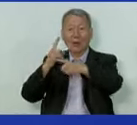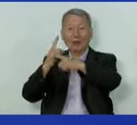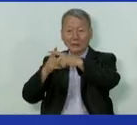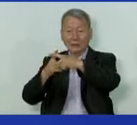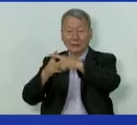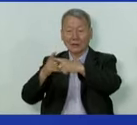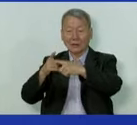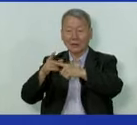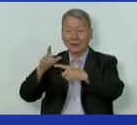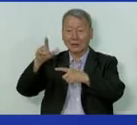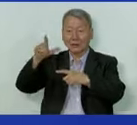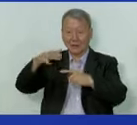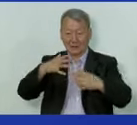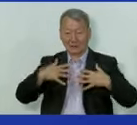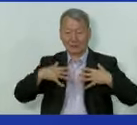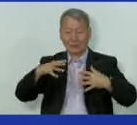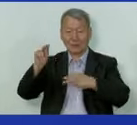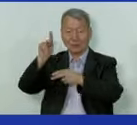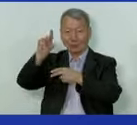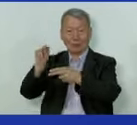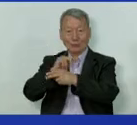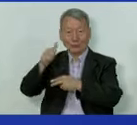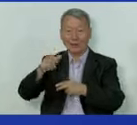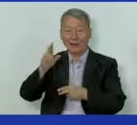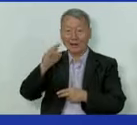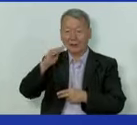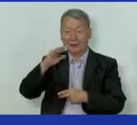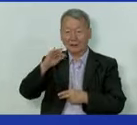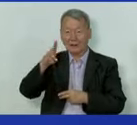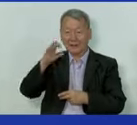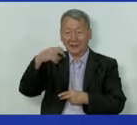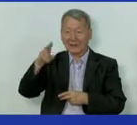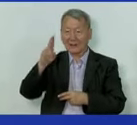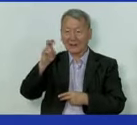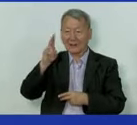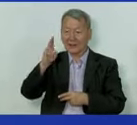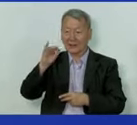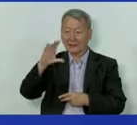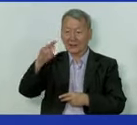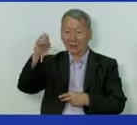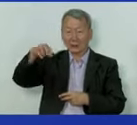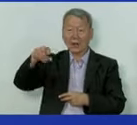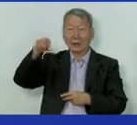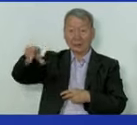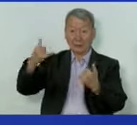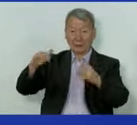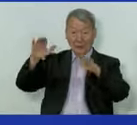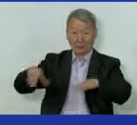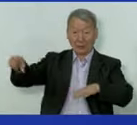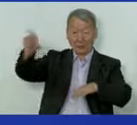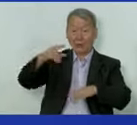реагирует на состояние пациентов. На сегодняшний день на месте проводят работу